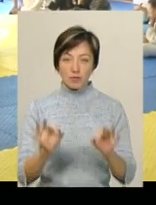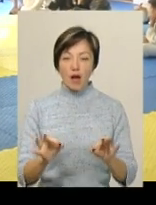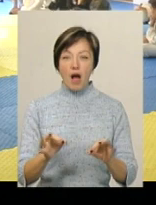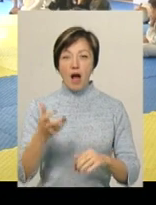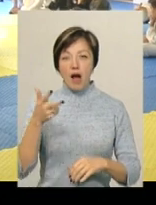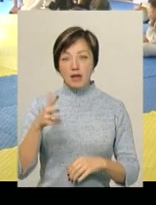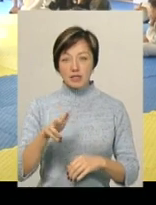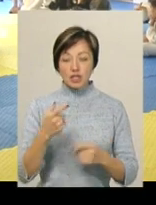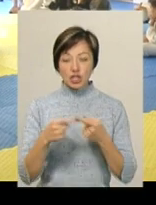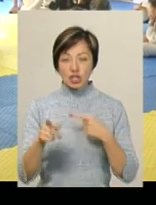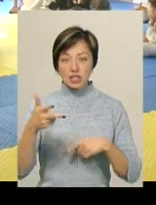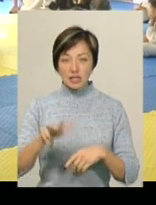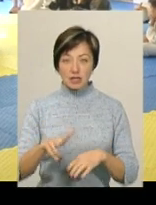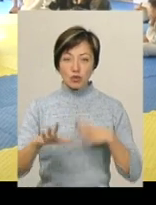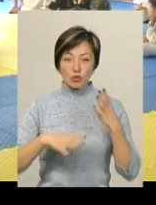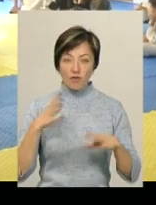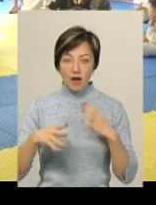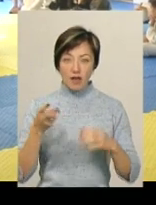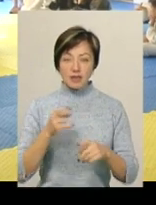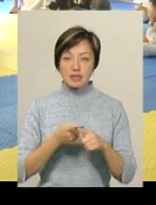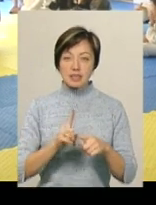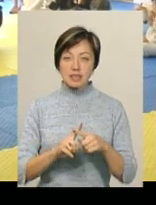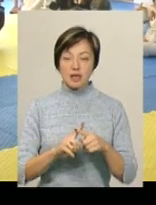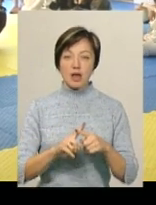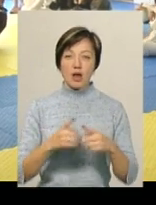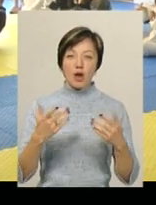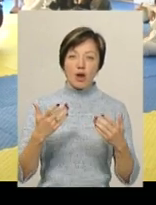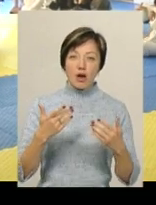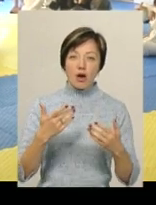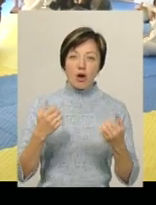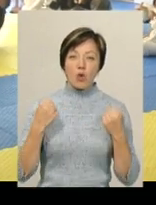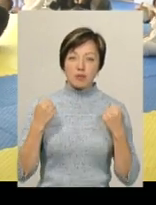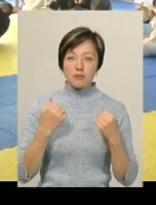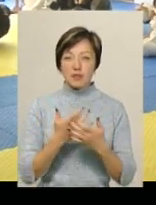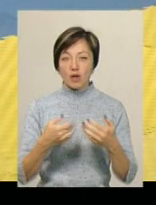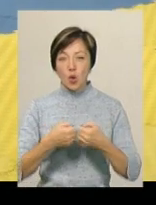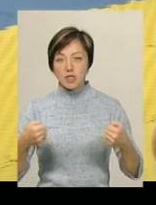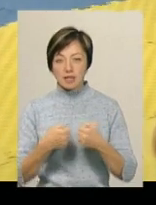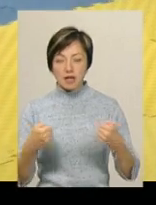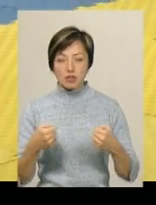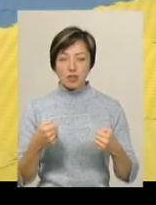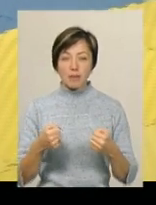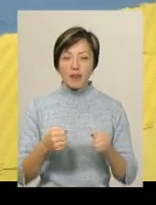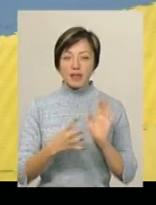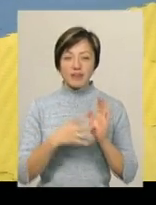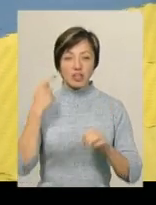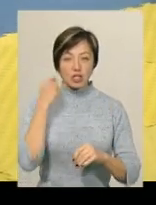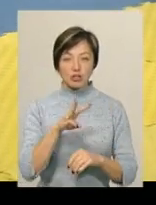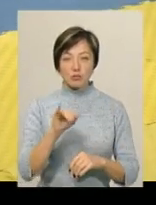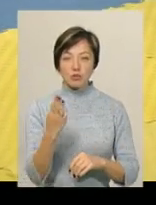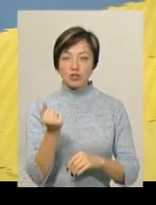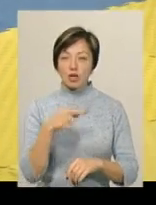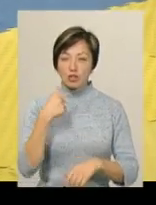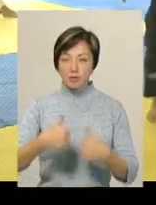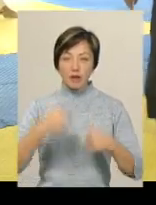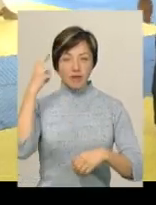А інших три тренування – це в нас йдуть розминки, розтяжка. 9-річний Михайло Смолінський каже,